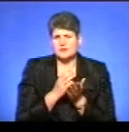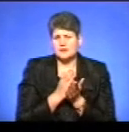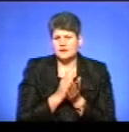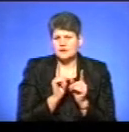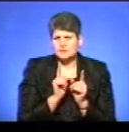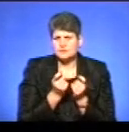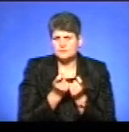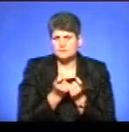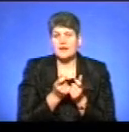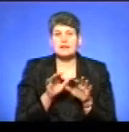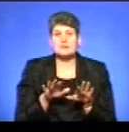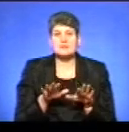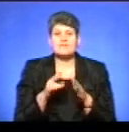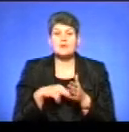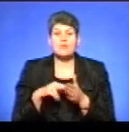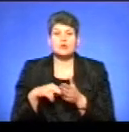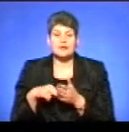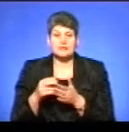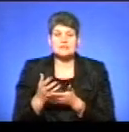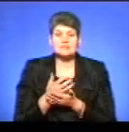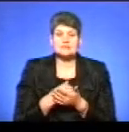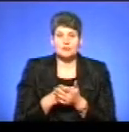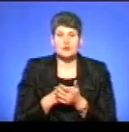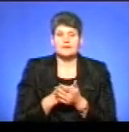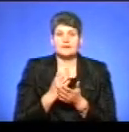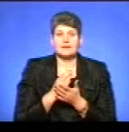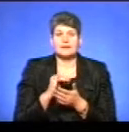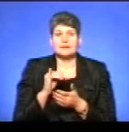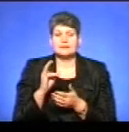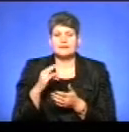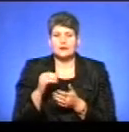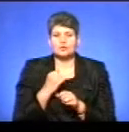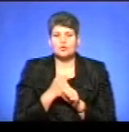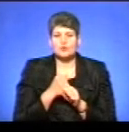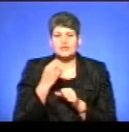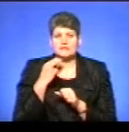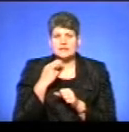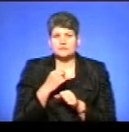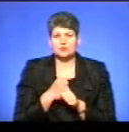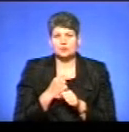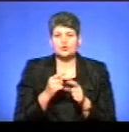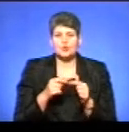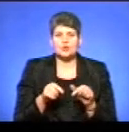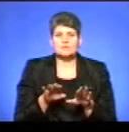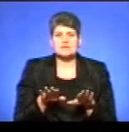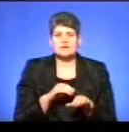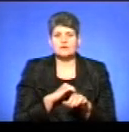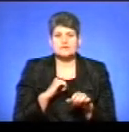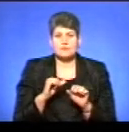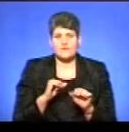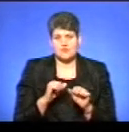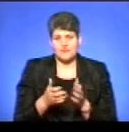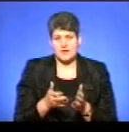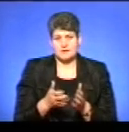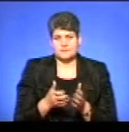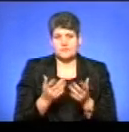Але місцеві податки і збори є індикатором роботи і ефективності роботи органів місцевого самоврядування.